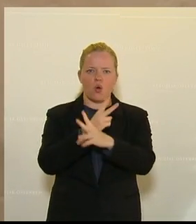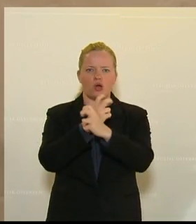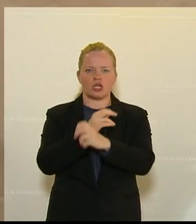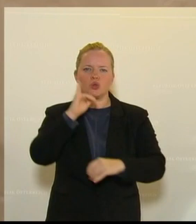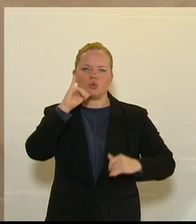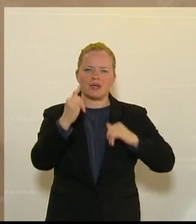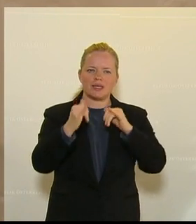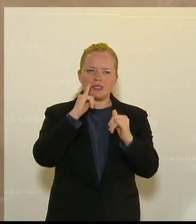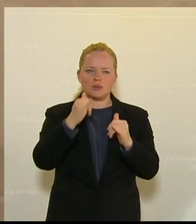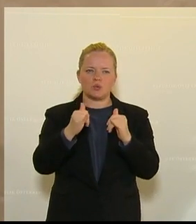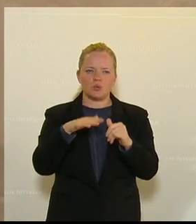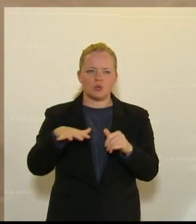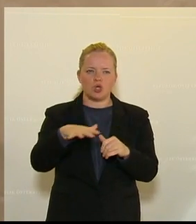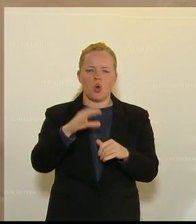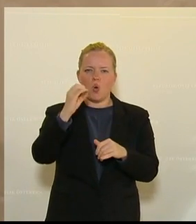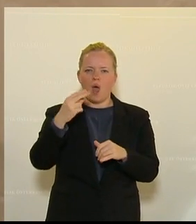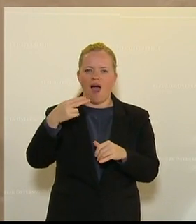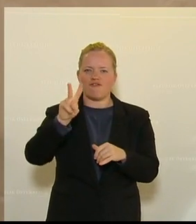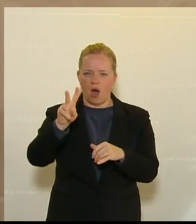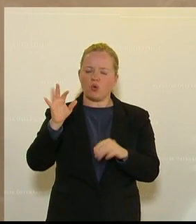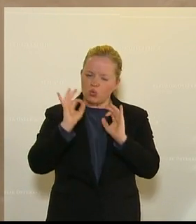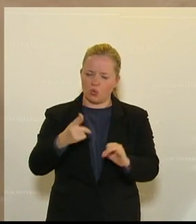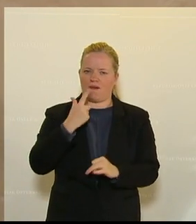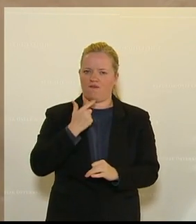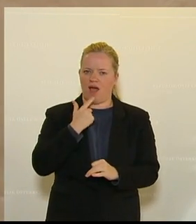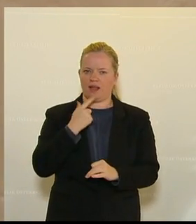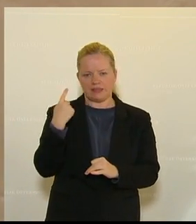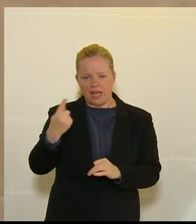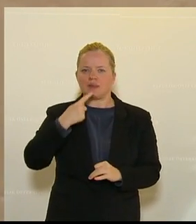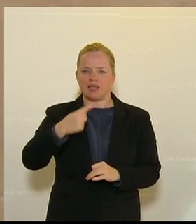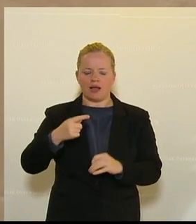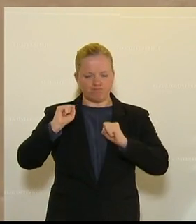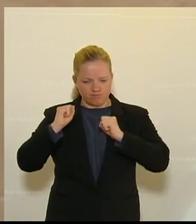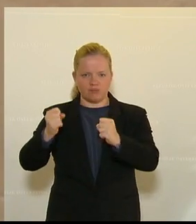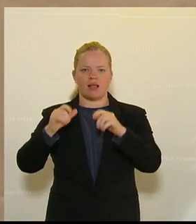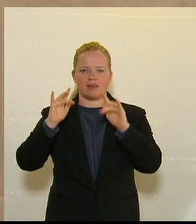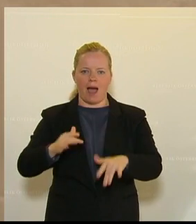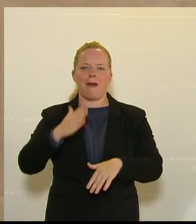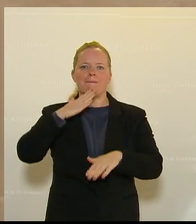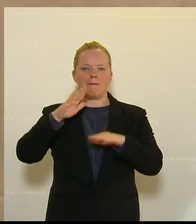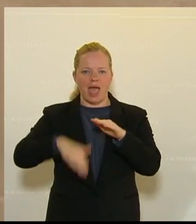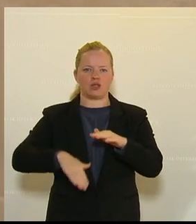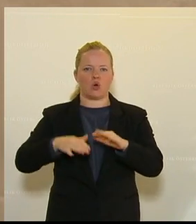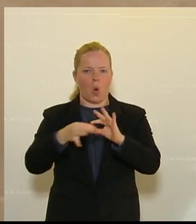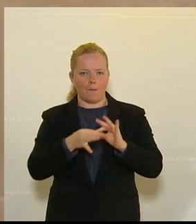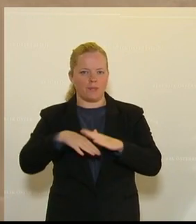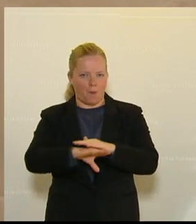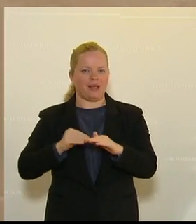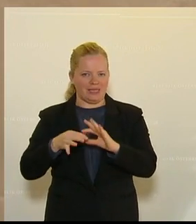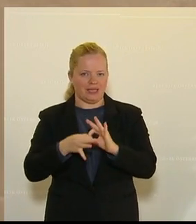österreichischen Tourismus, der ÖHV gut gefallen, die gesagt hat, gründen wir eine Bad Company, wo wir